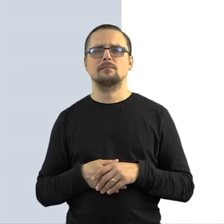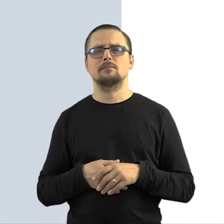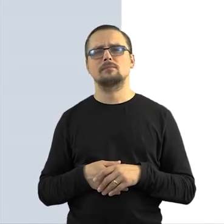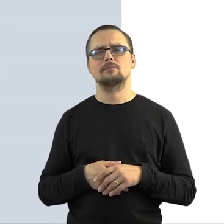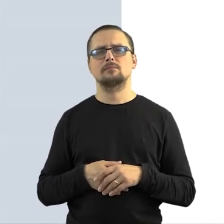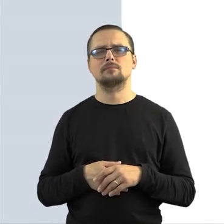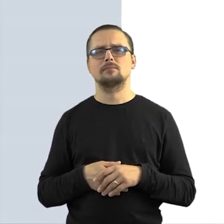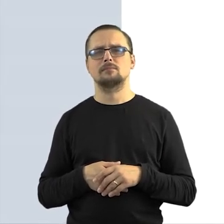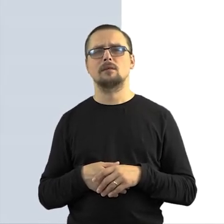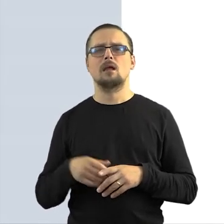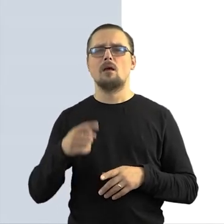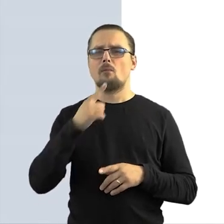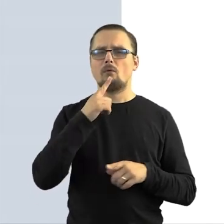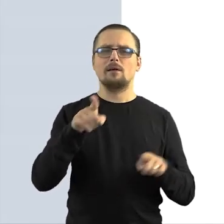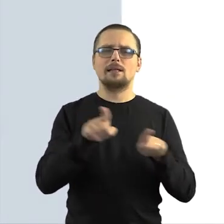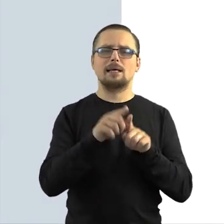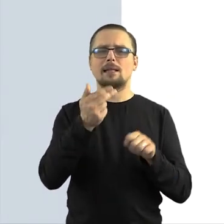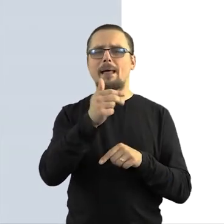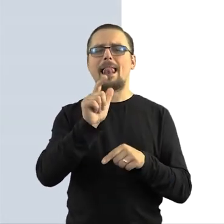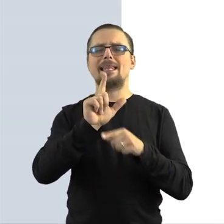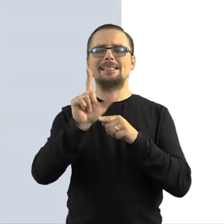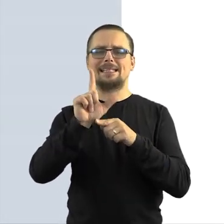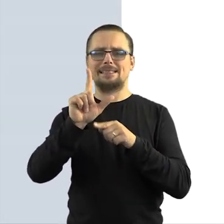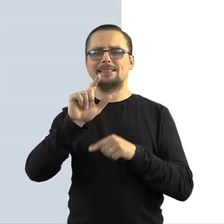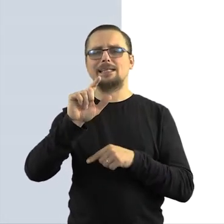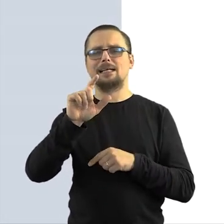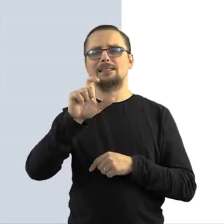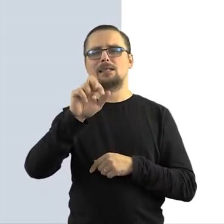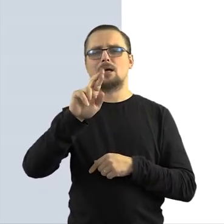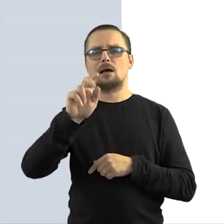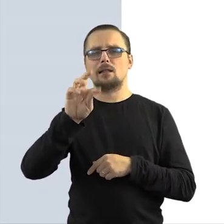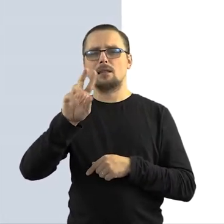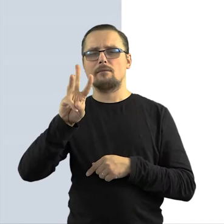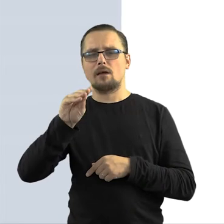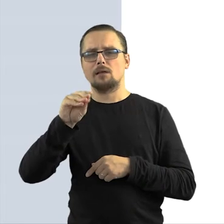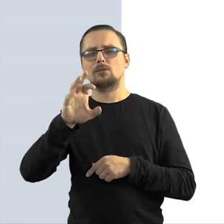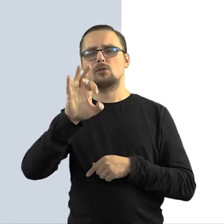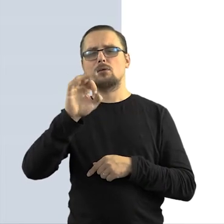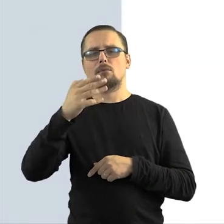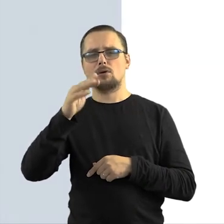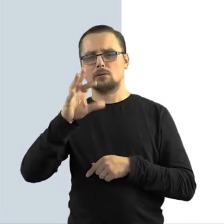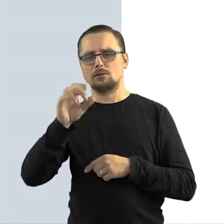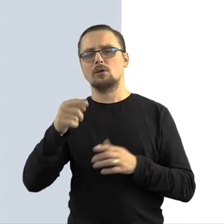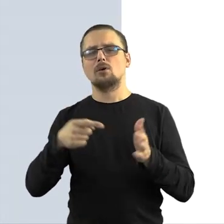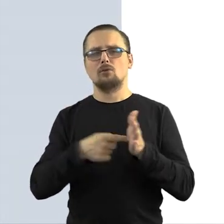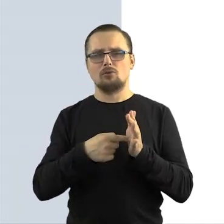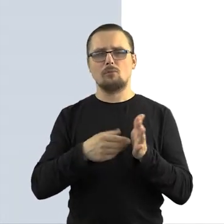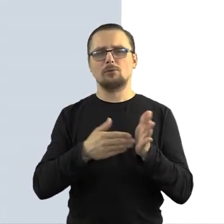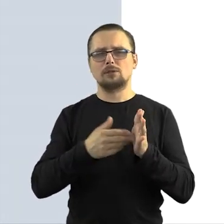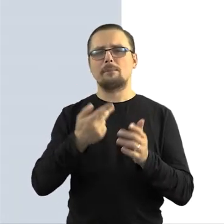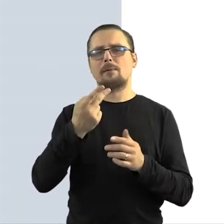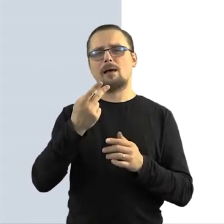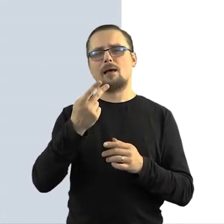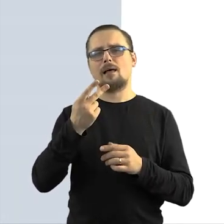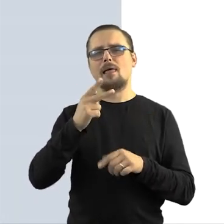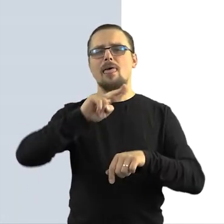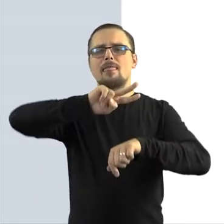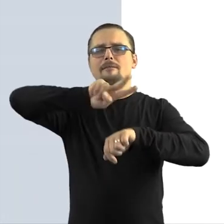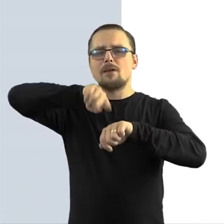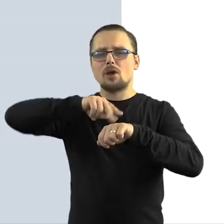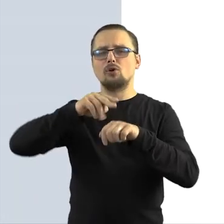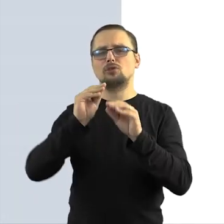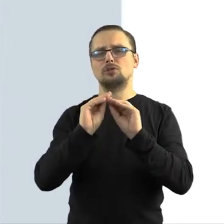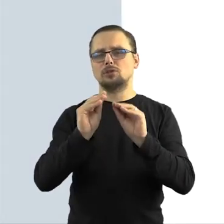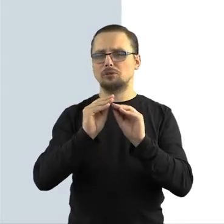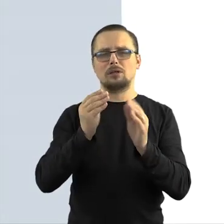Tak jak mówię, licencja Creative Commons to jest temat na całodniowe szkolenie, albo przynajmniej na długodzinne szkolenie, więc nie będziemy tutaj